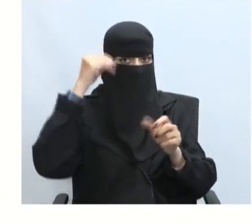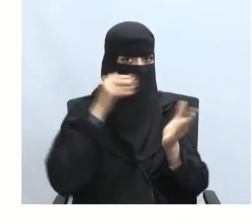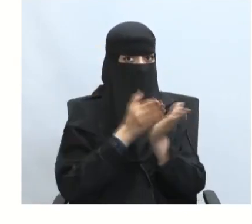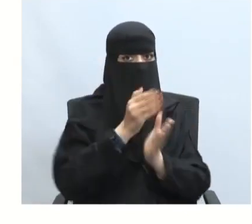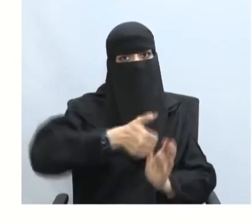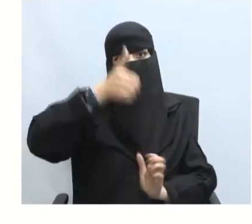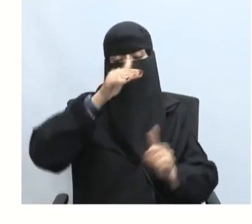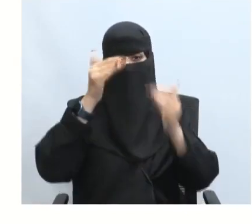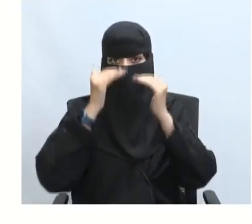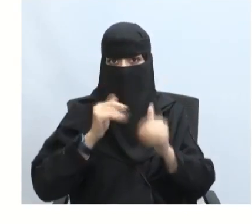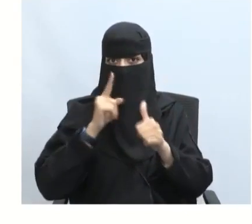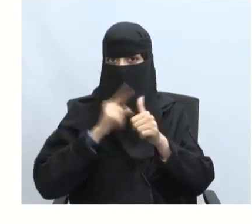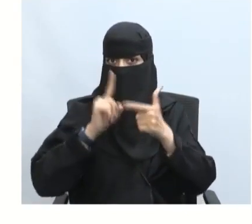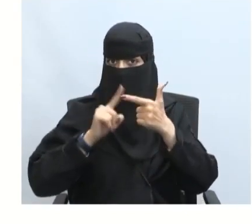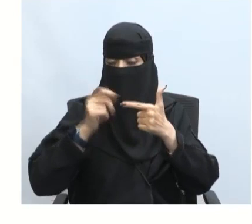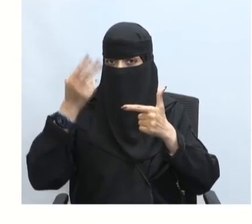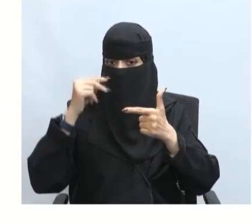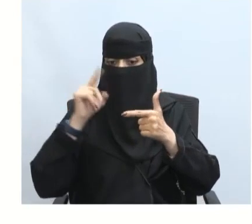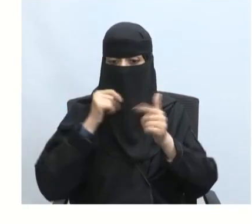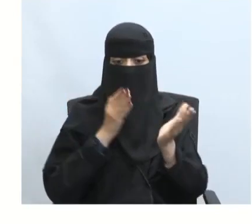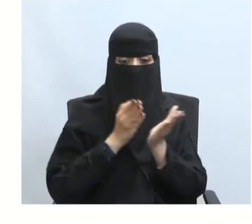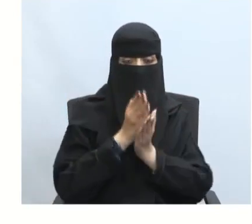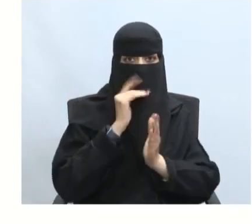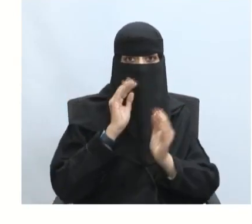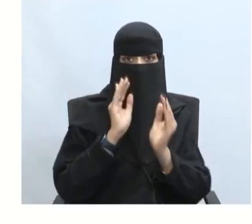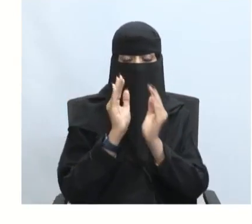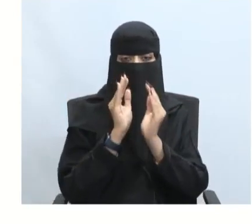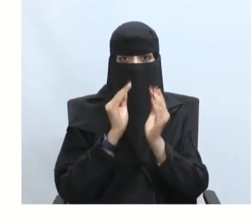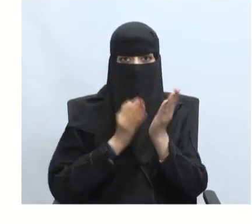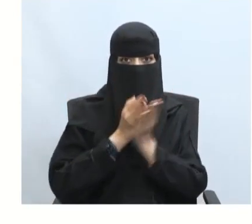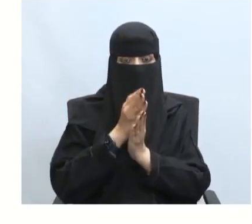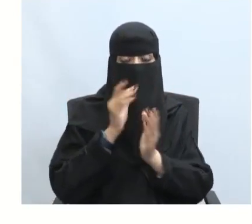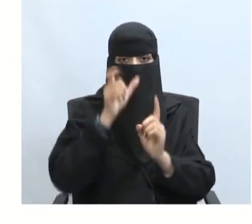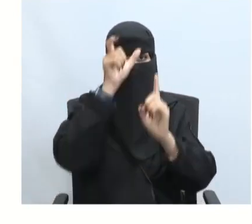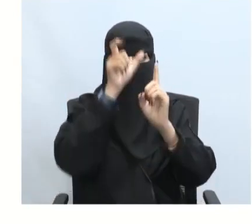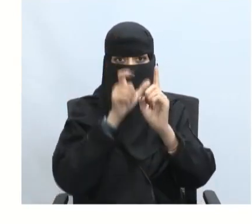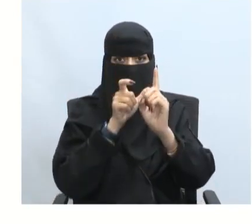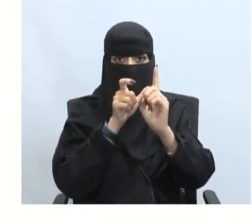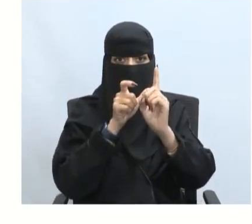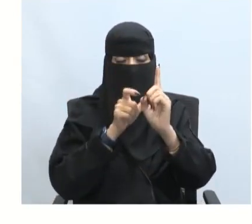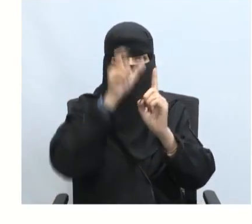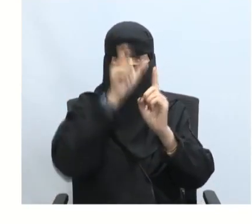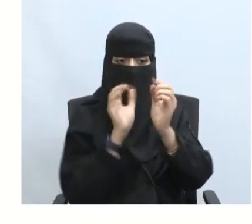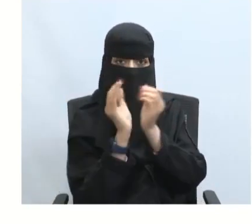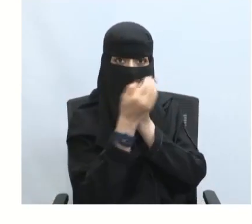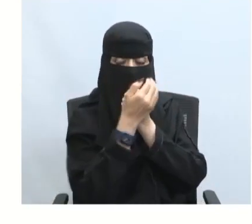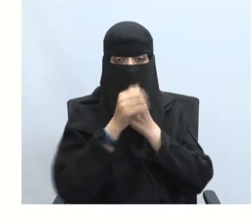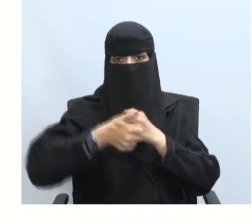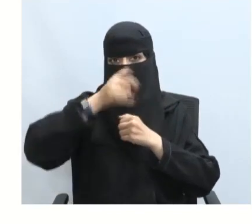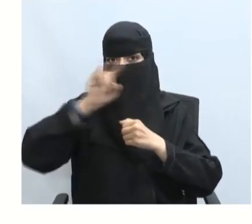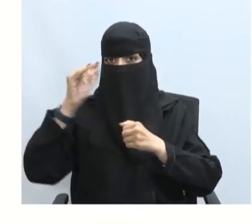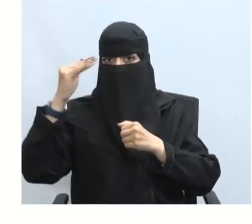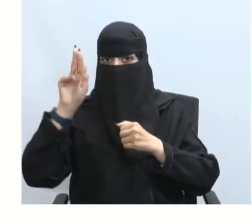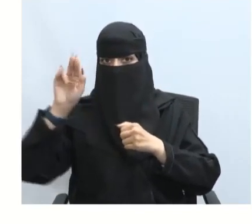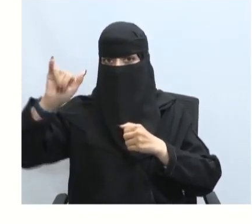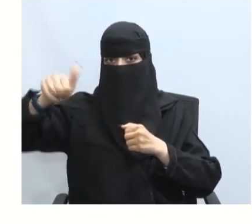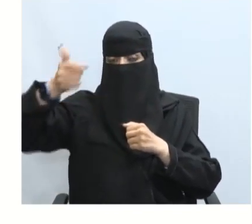ثاني هذه الطرق طريقة الاحتياطي تقوم هذه